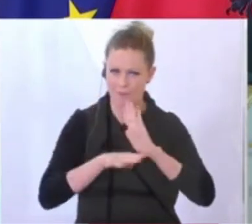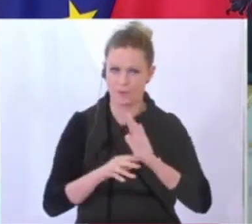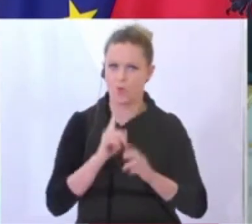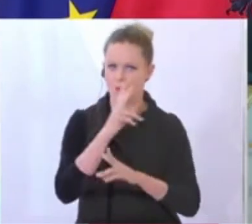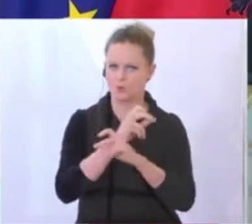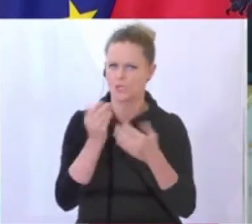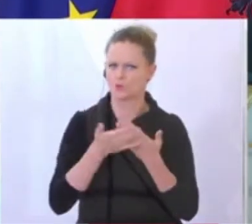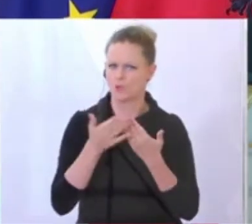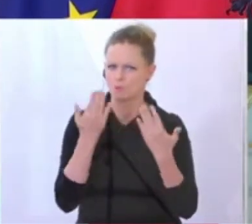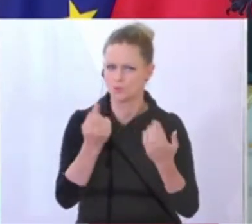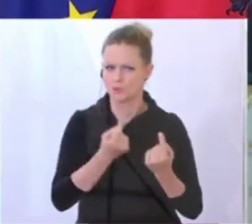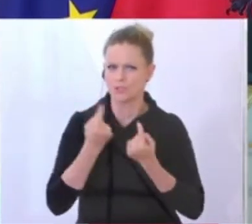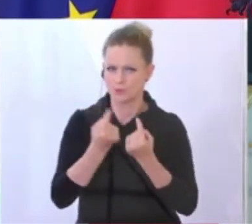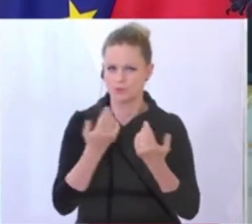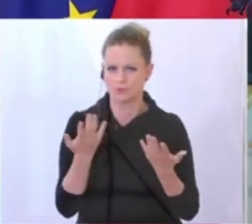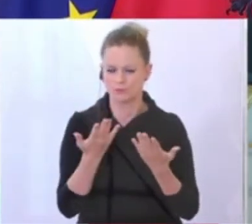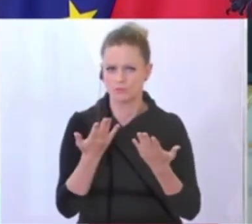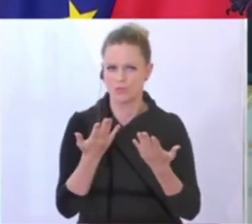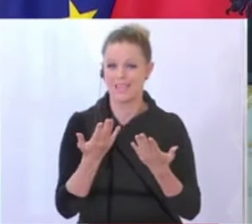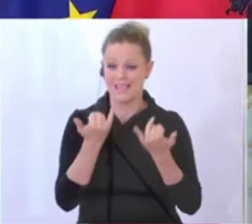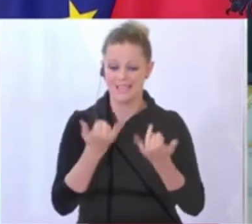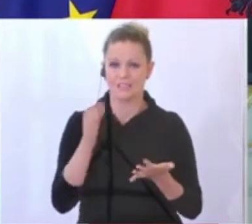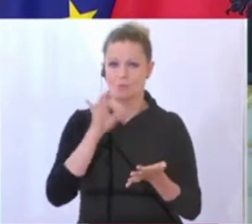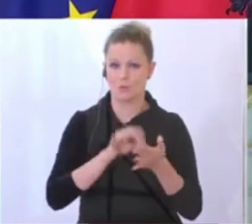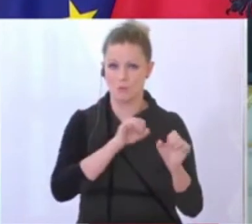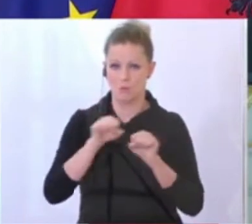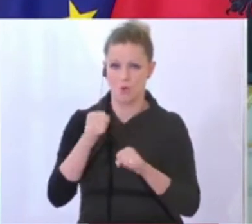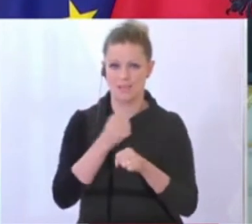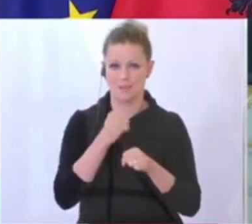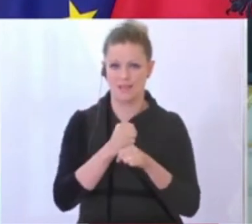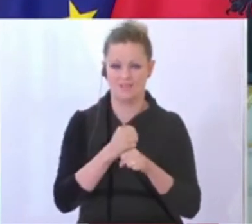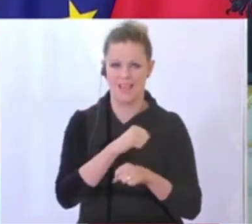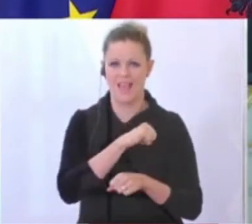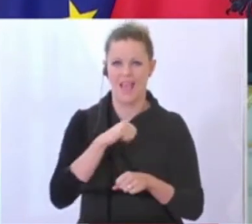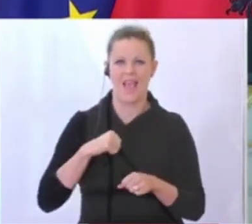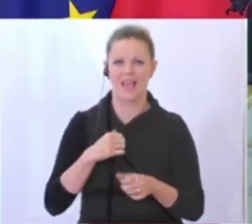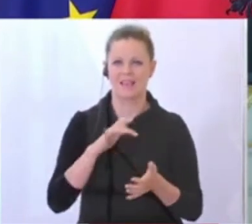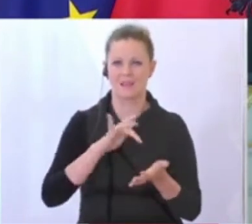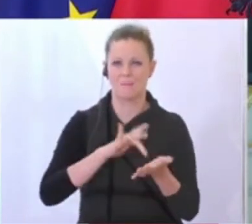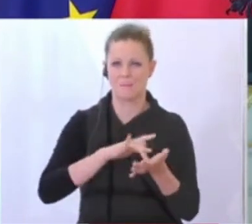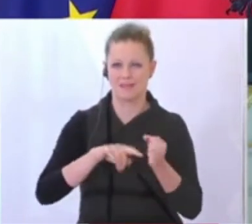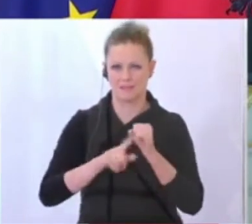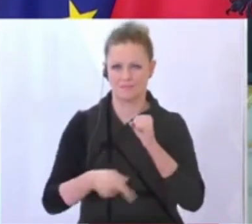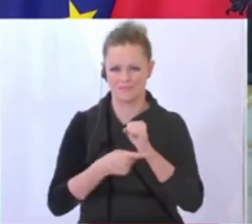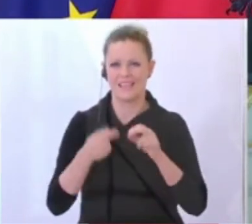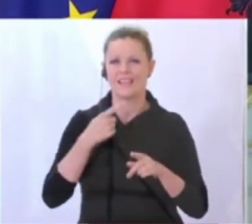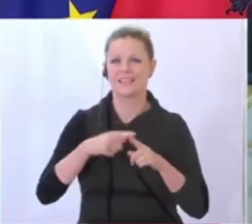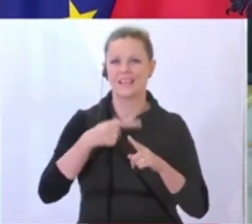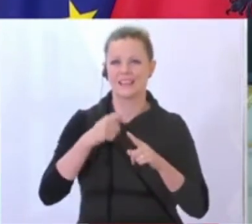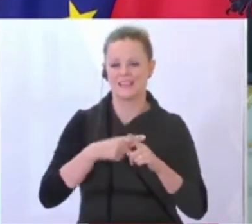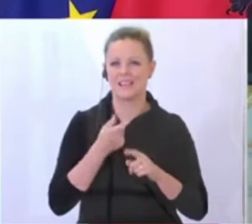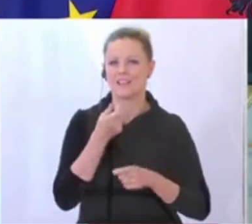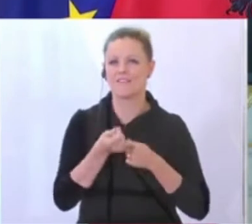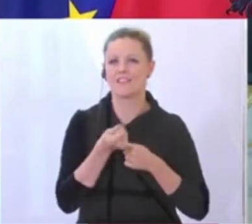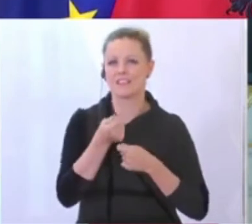beispielsweise so, dass wir zurzeit ermöglichen, dass die Eigenmittelanteile der Gemeinden auch durch Kredit finanziert werden